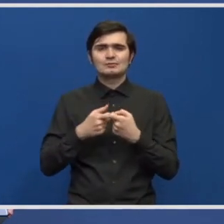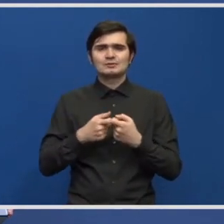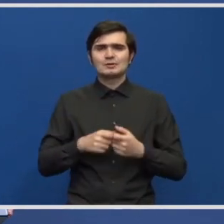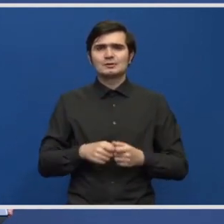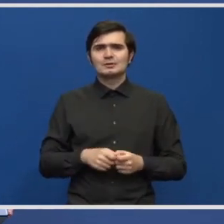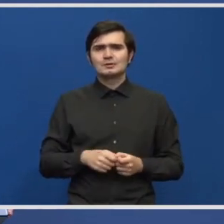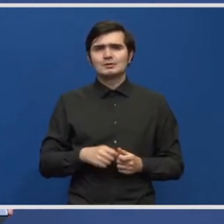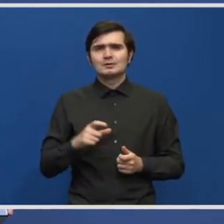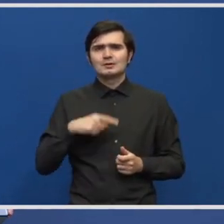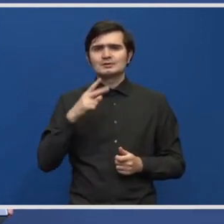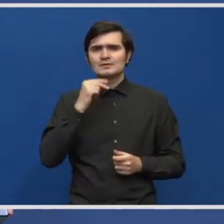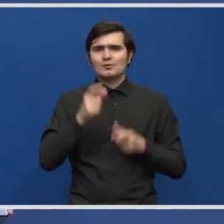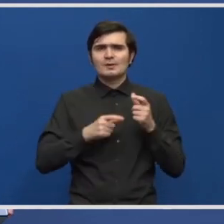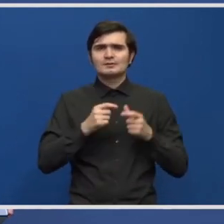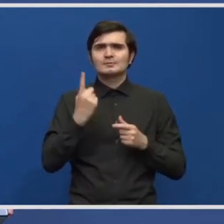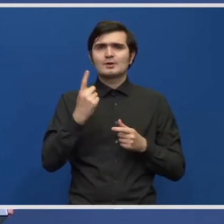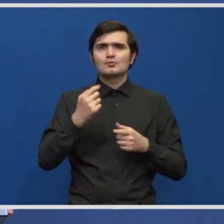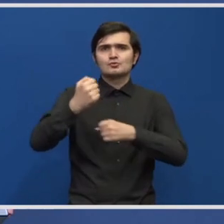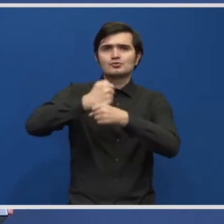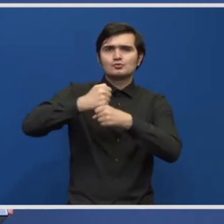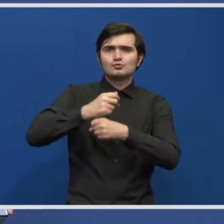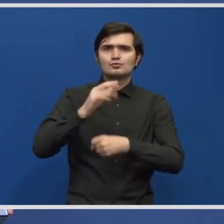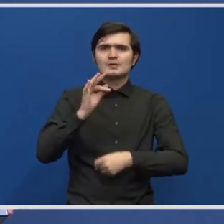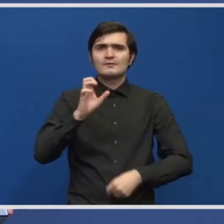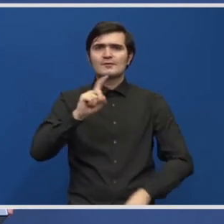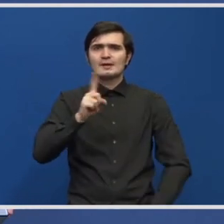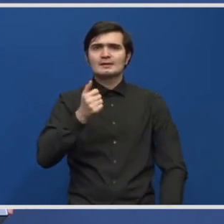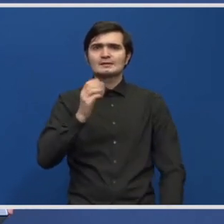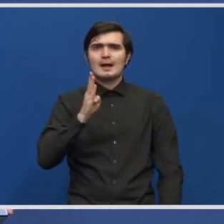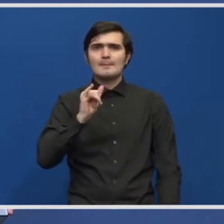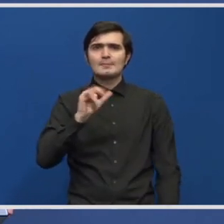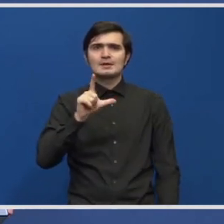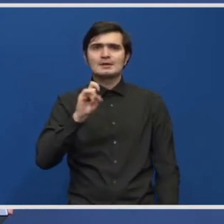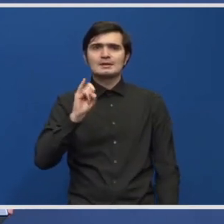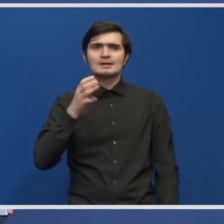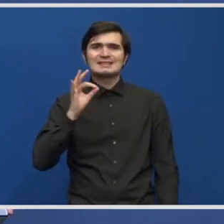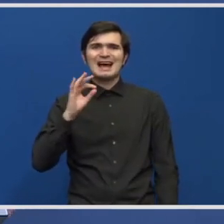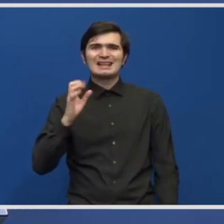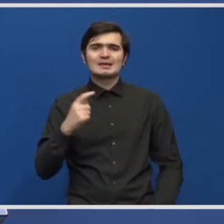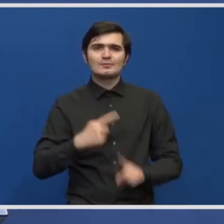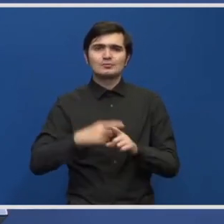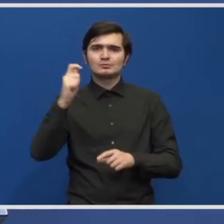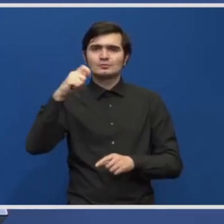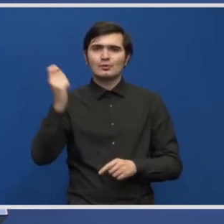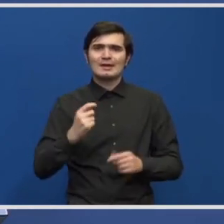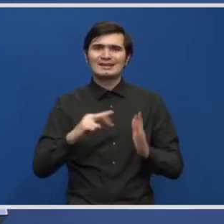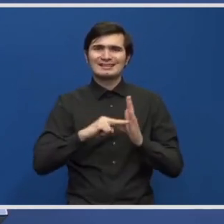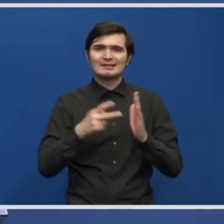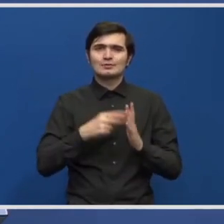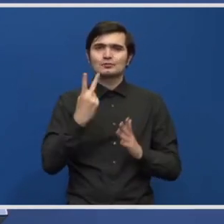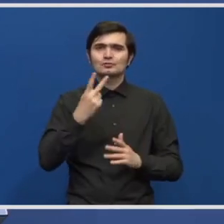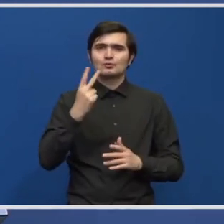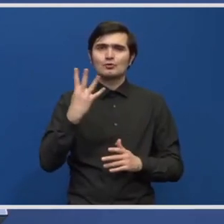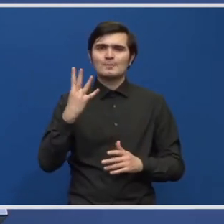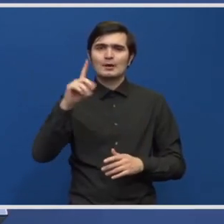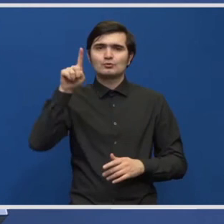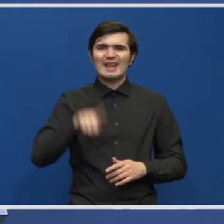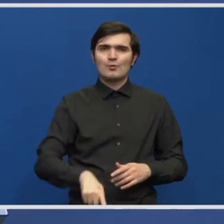studiu de fezabilitate plus proiect tehnic 24 de luni, exact cum a fost și la A7.